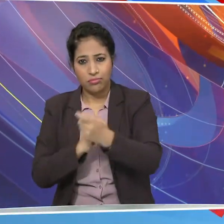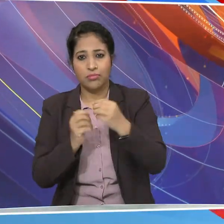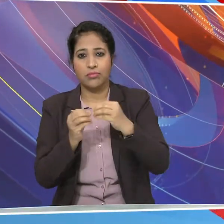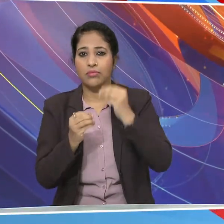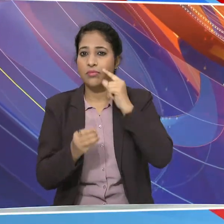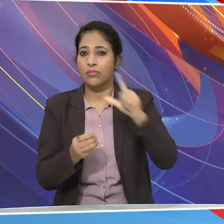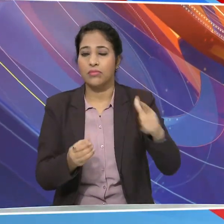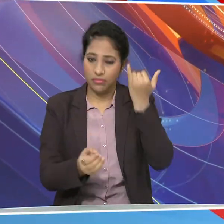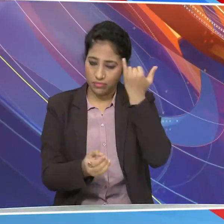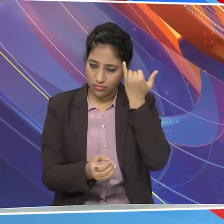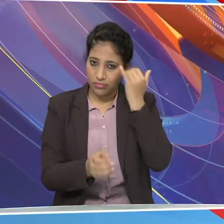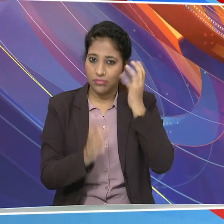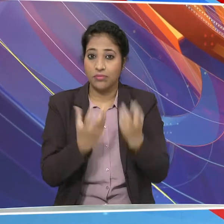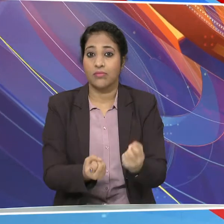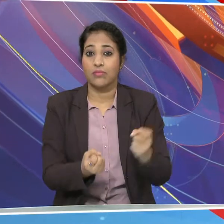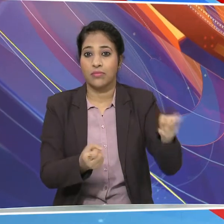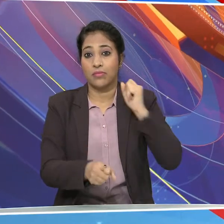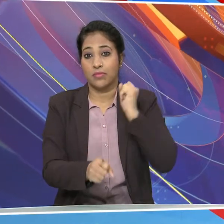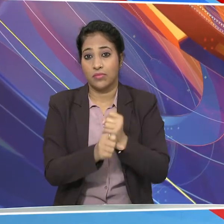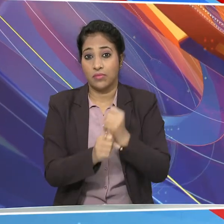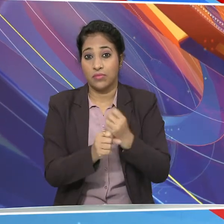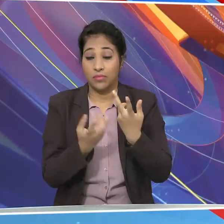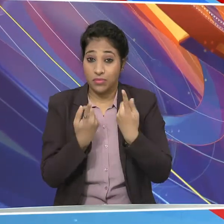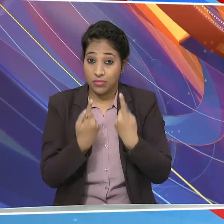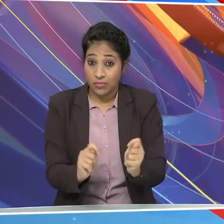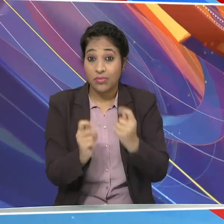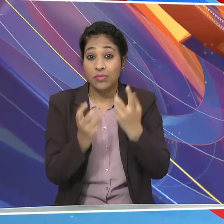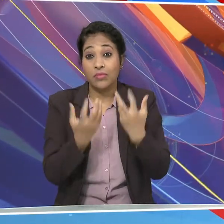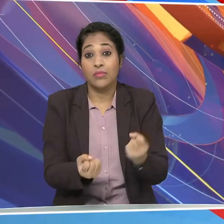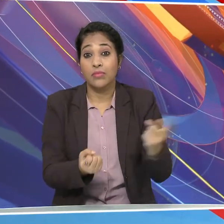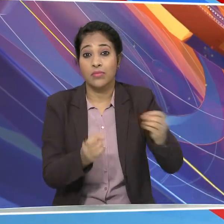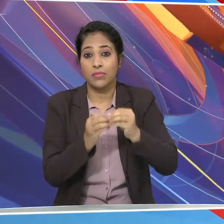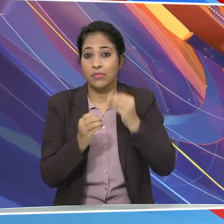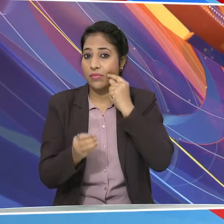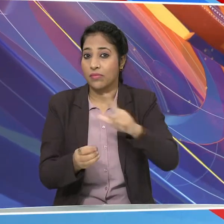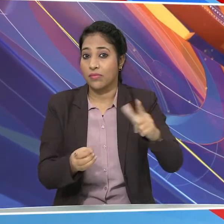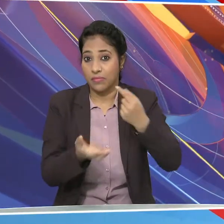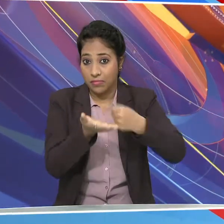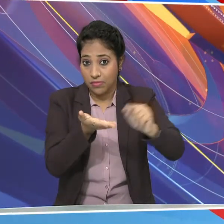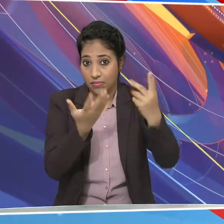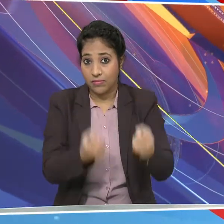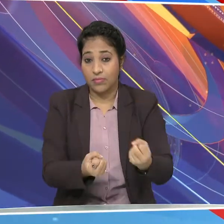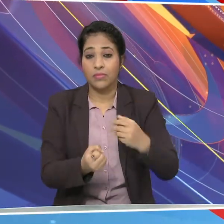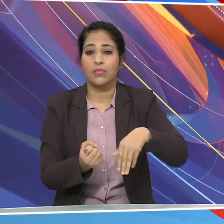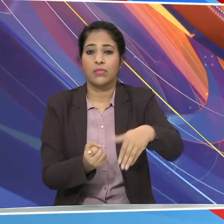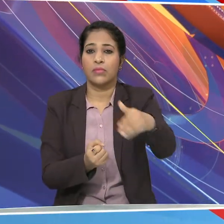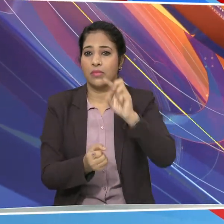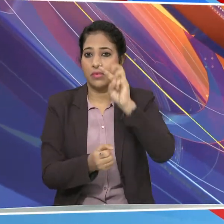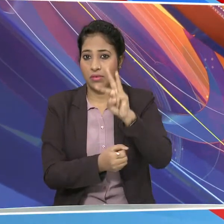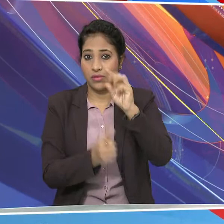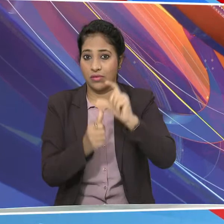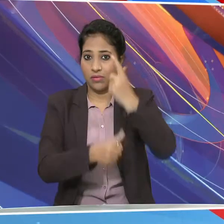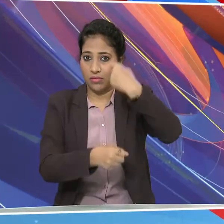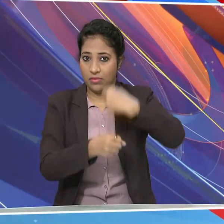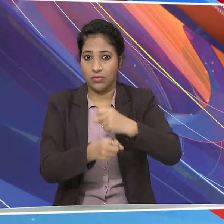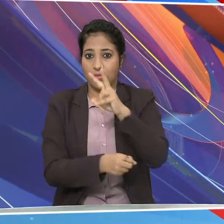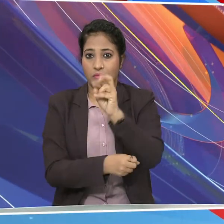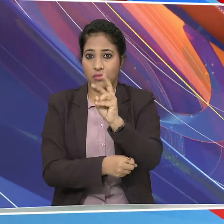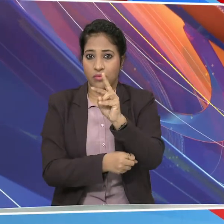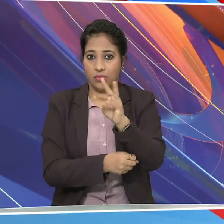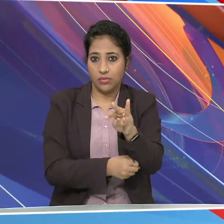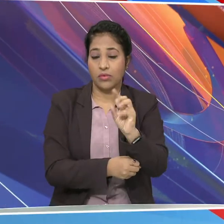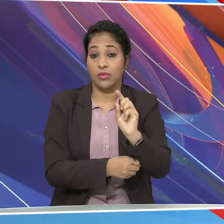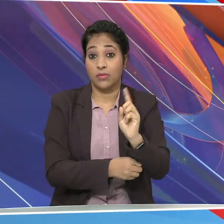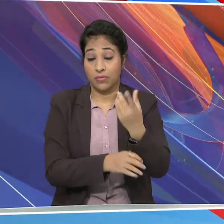सरकार की ये कोशिश रहेगी कि विधेक को पारित किया जाए ये विधेक तीन अगस्त वजाद 23 को राजसभा में